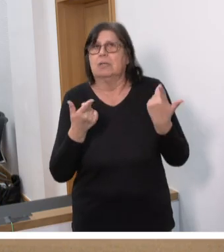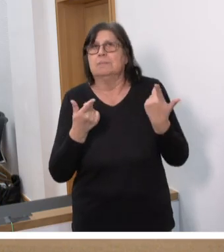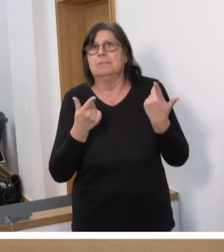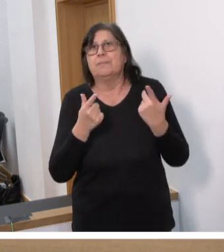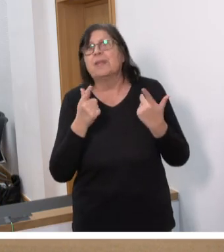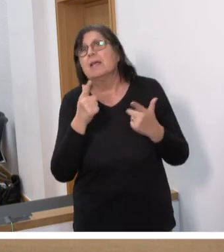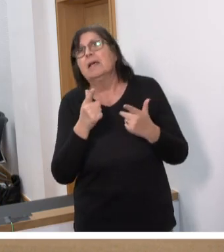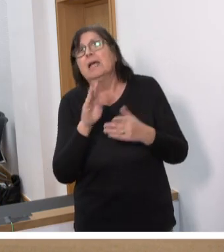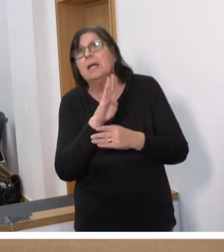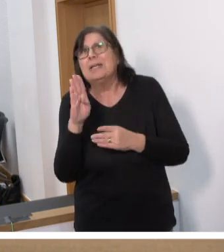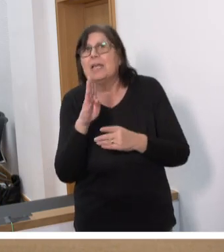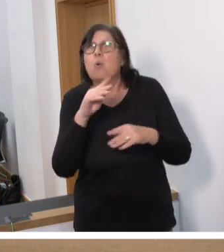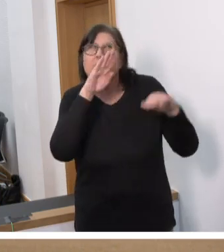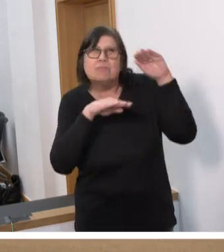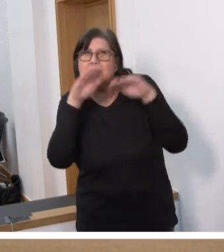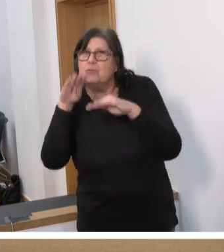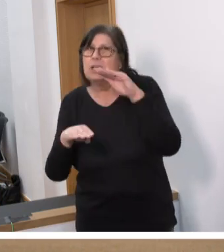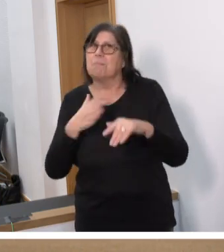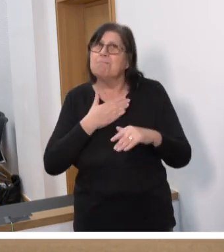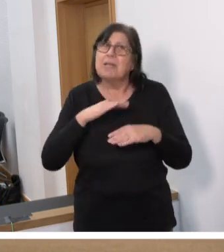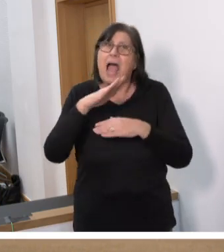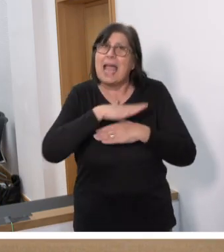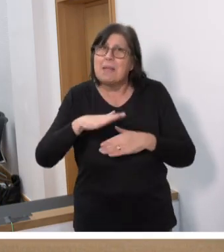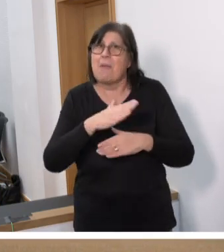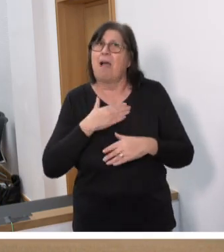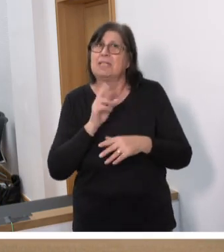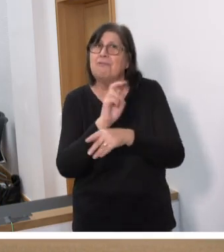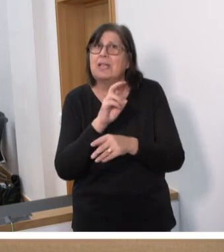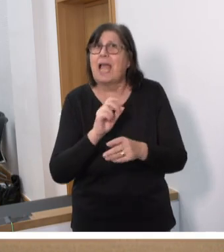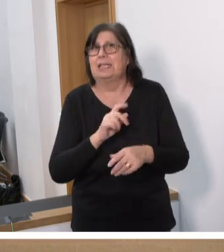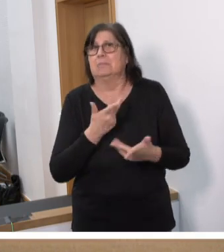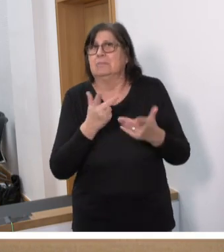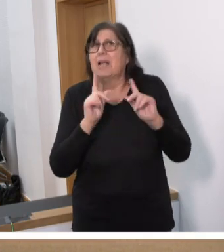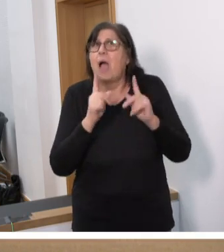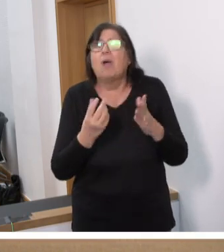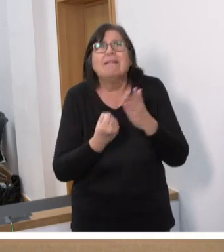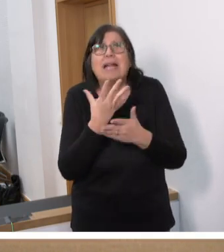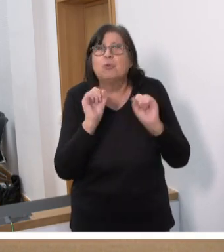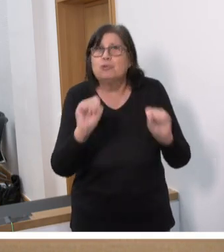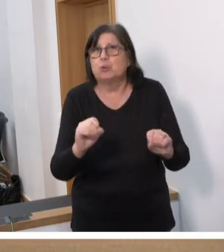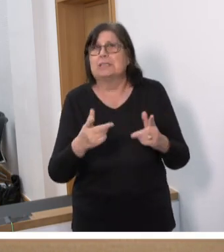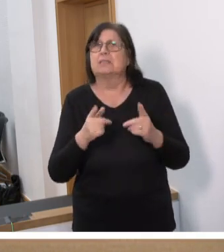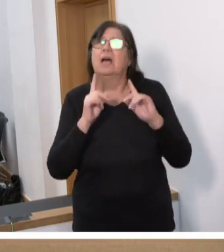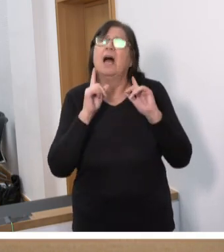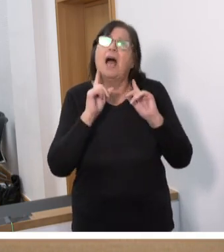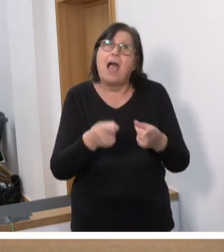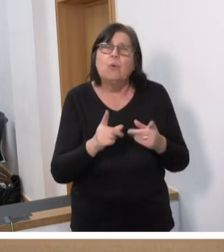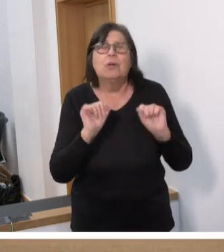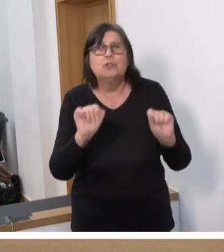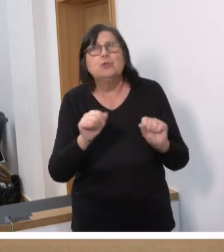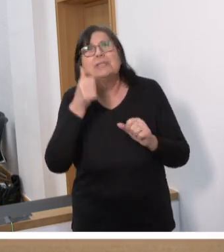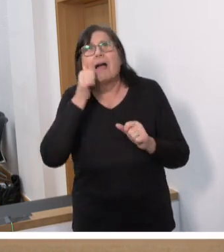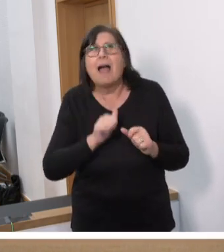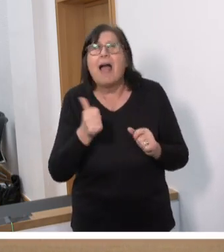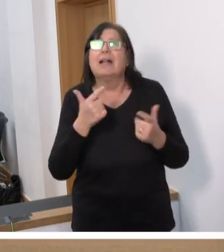wir die Biodiversität in unserer Heimat verteidigen. Das bedeutet für uns vor allem auch Naturschutz. Das bedeutet für uns vor allem auch der Schutz alter